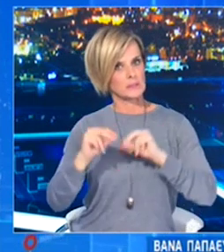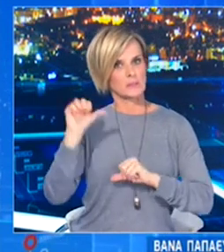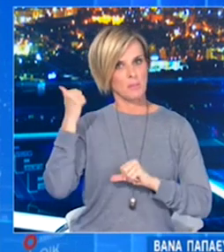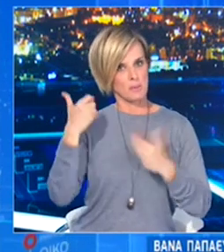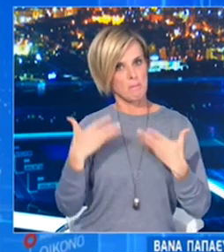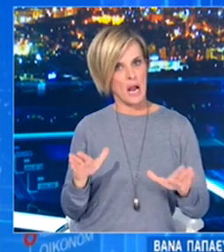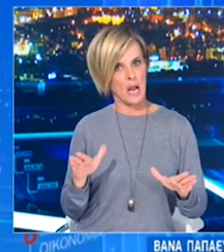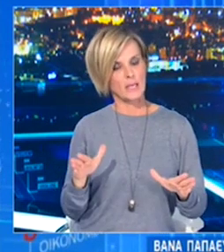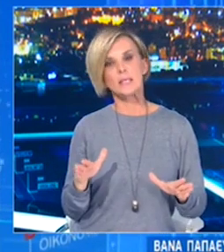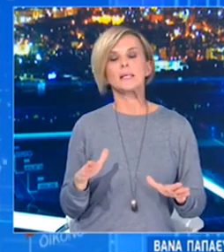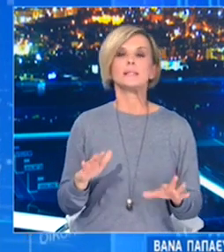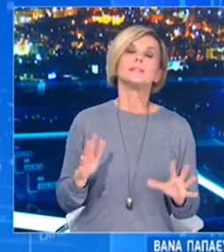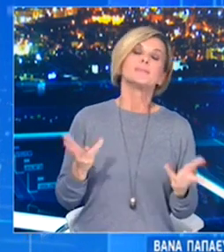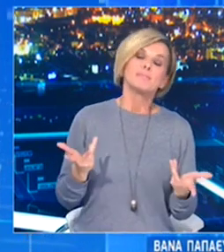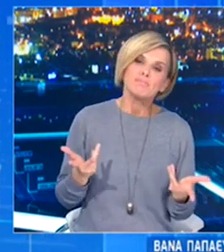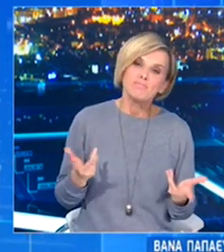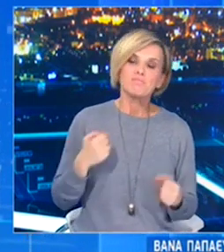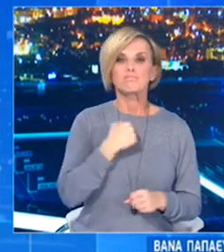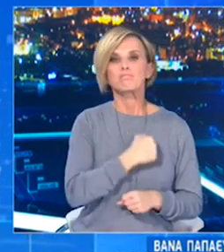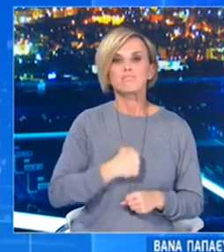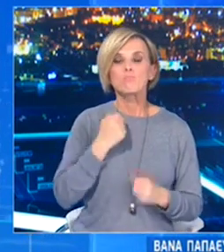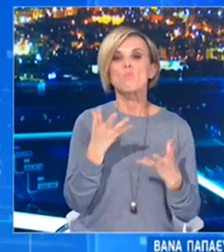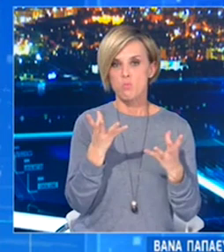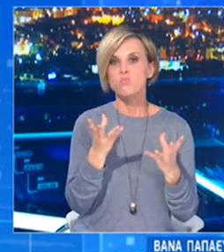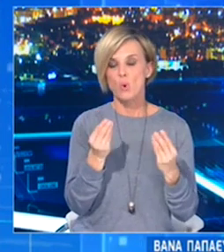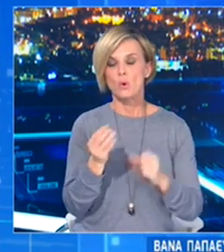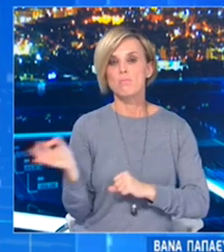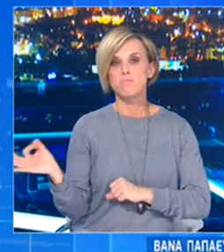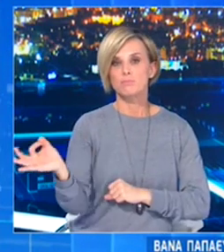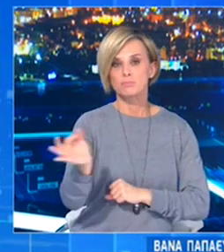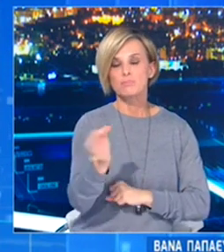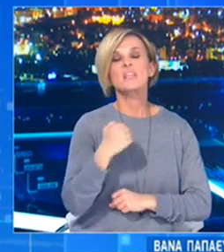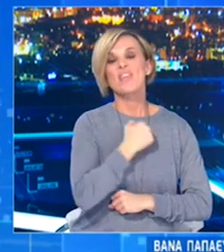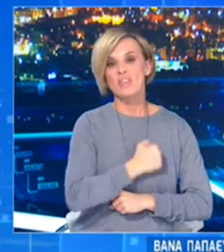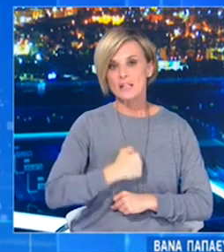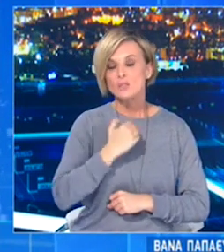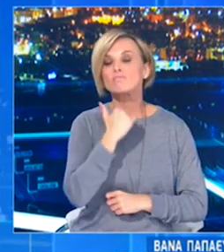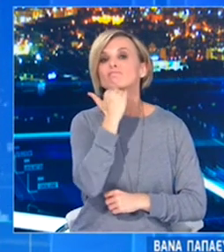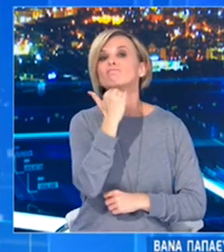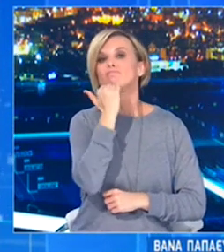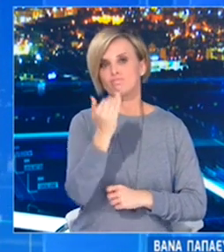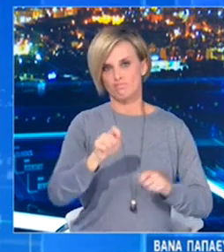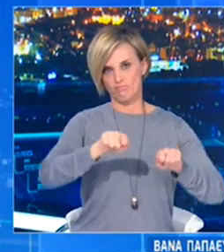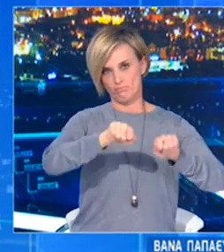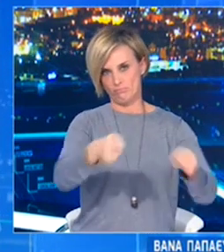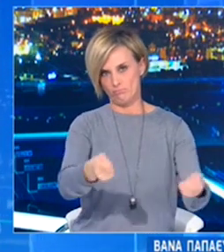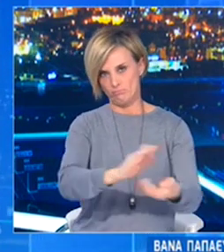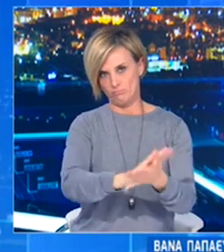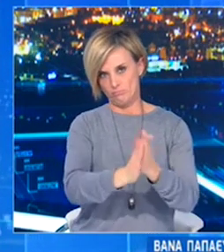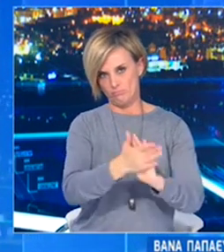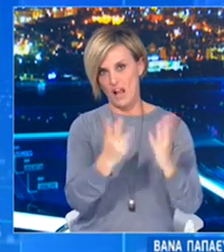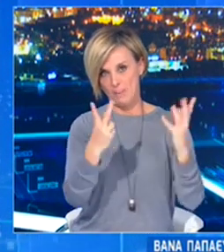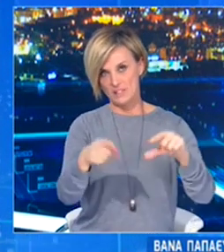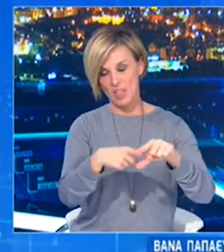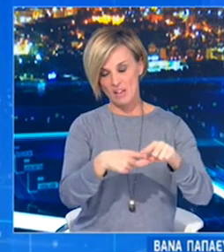σαφές με βάση τα επιδημιουργικά δεδομένα ότι, δυστυχώς, τα σχολεία δεν μπορούν να ανοίξουν στις 7 του